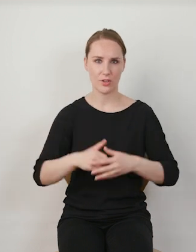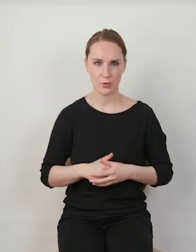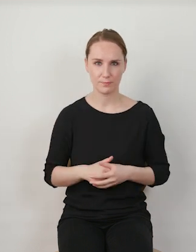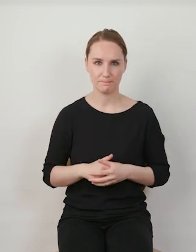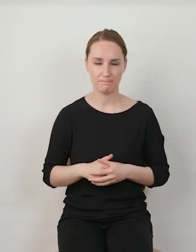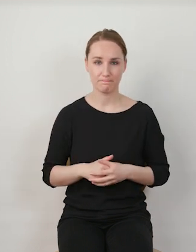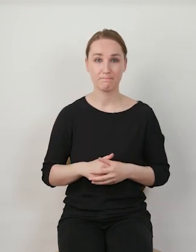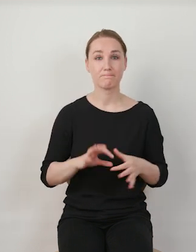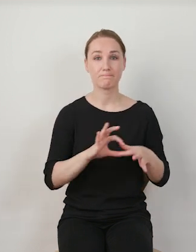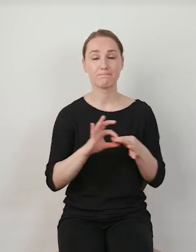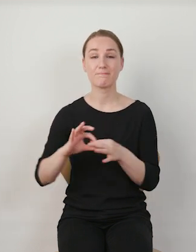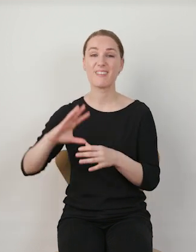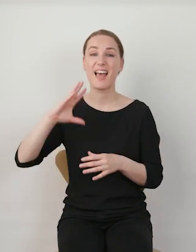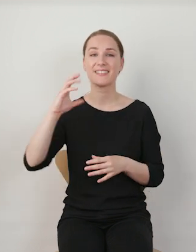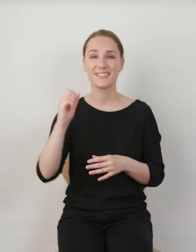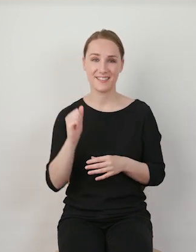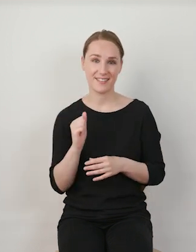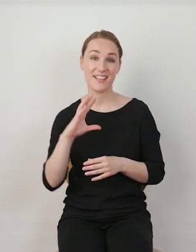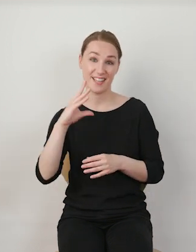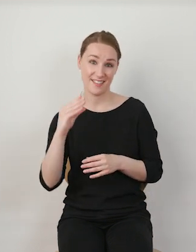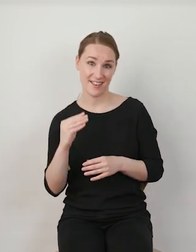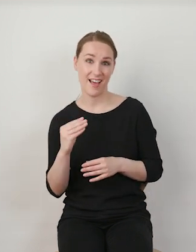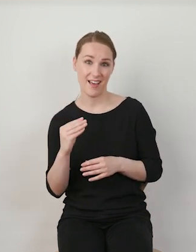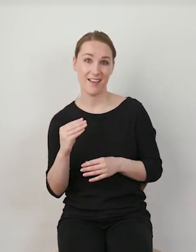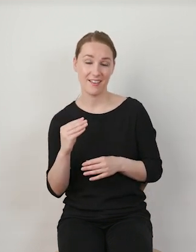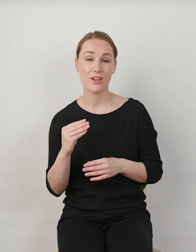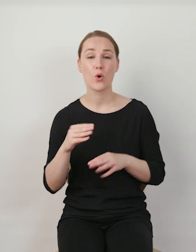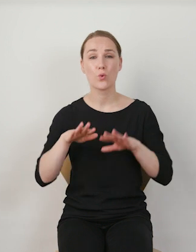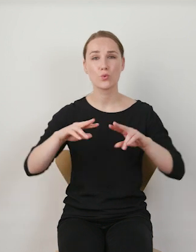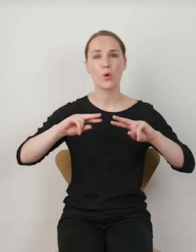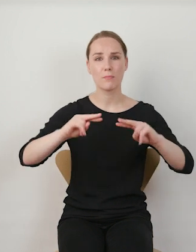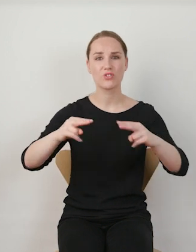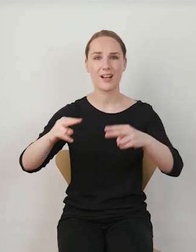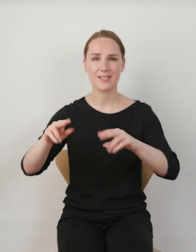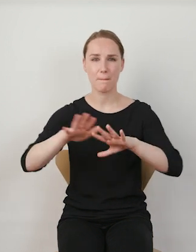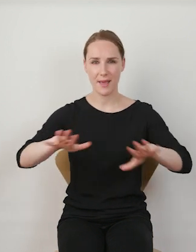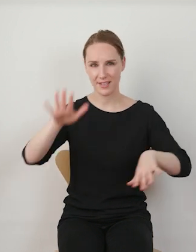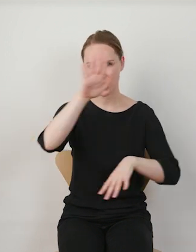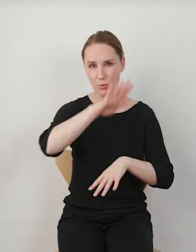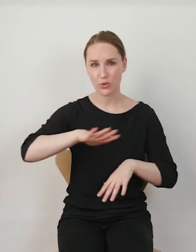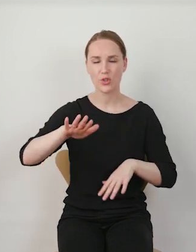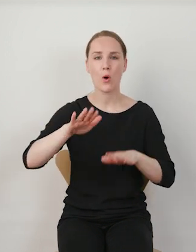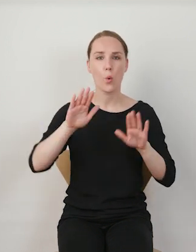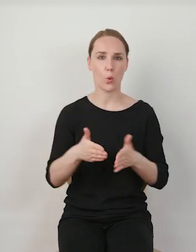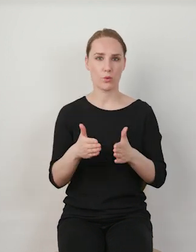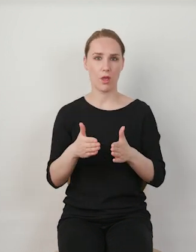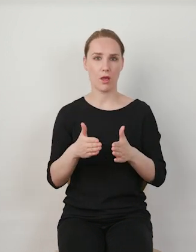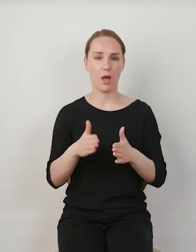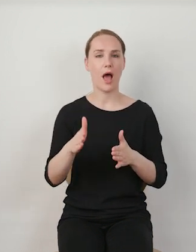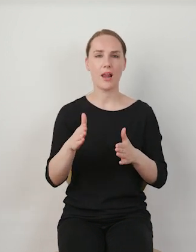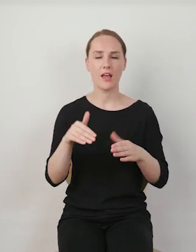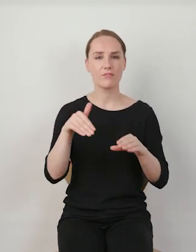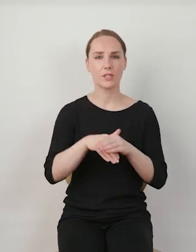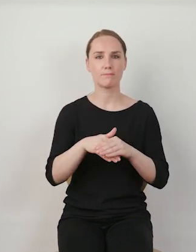A to się wiąże z estetyką. Coraz więcej przekazów w mediach społecznościowych to przekazy krótkie, ale bardzo